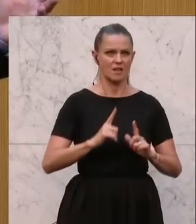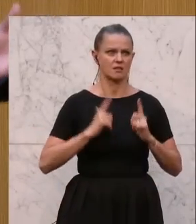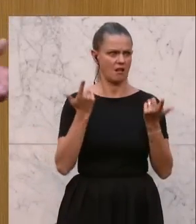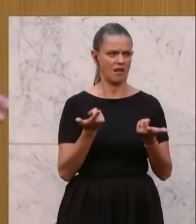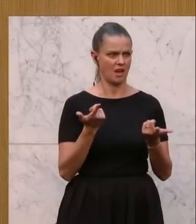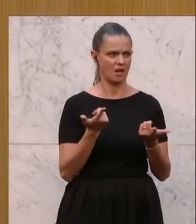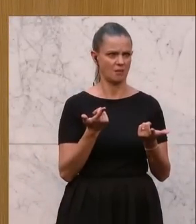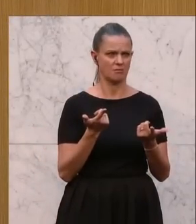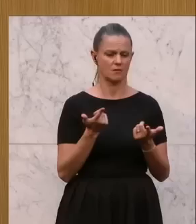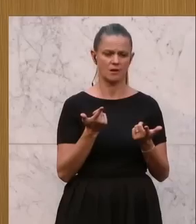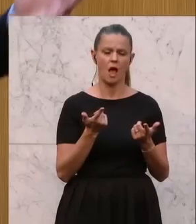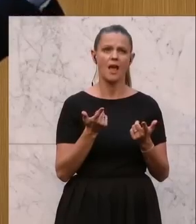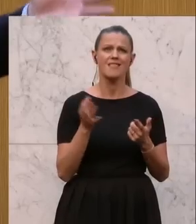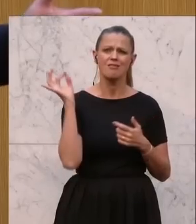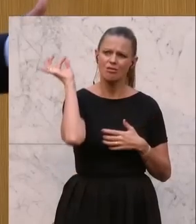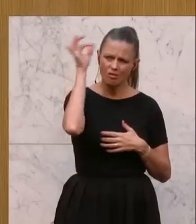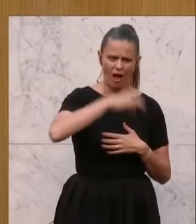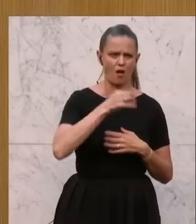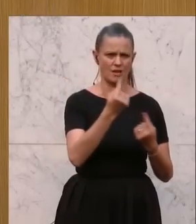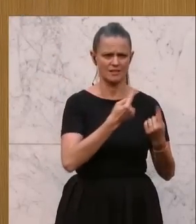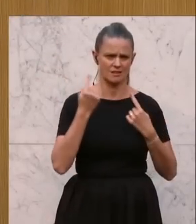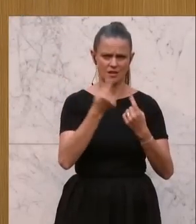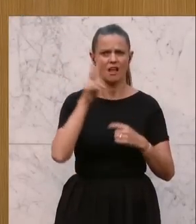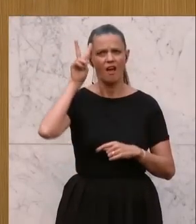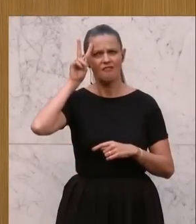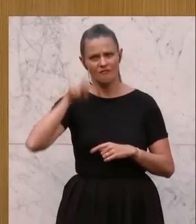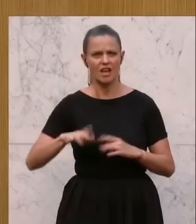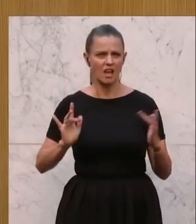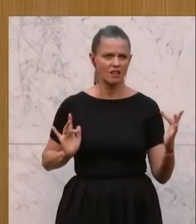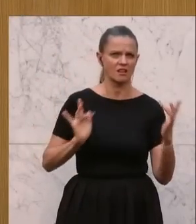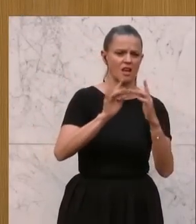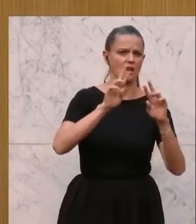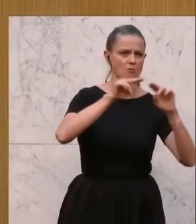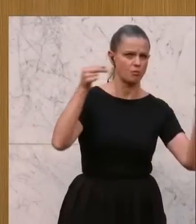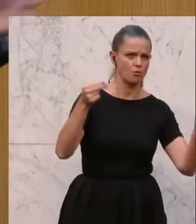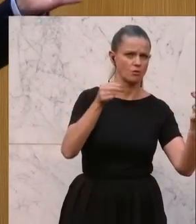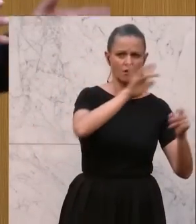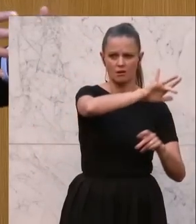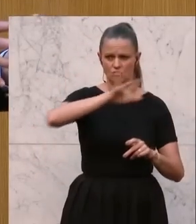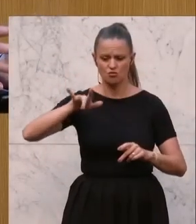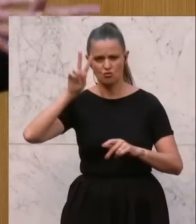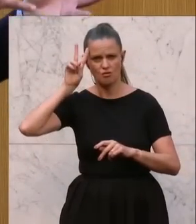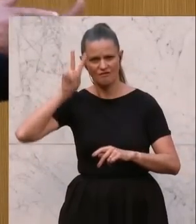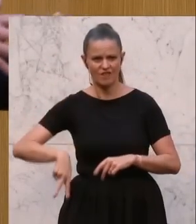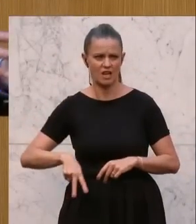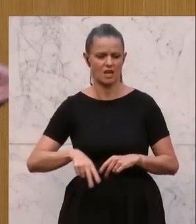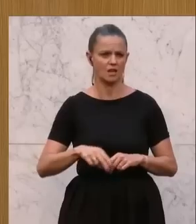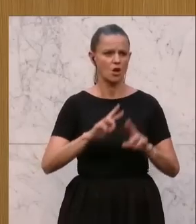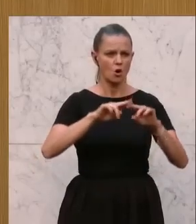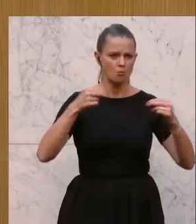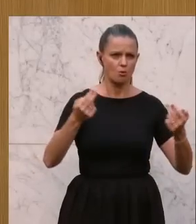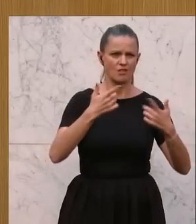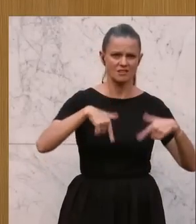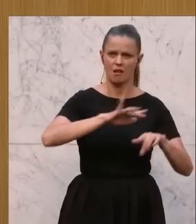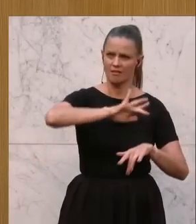Ein Trauerspiel in Wahrheit. Wien gegen den Bund, der Bund gegen Wien, die Bundesländer gegen Wien.